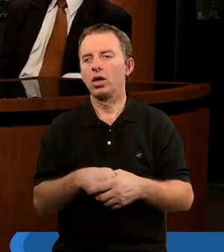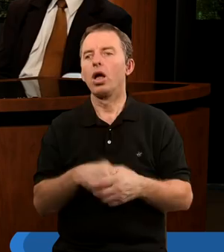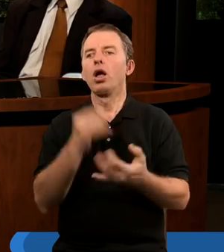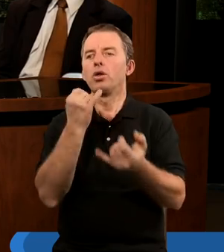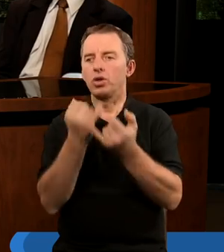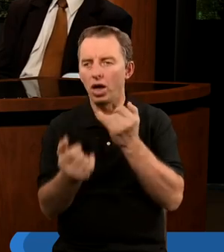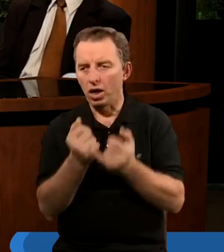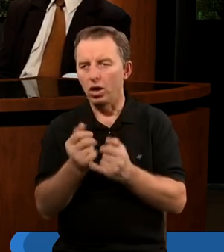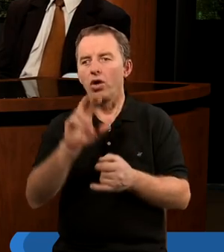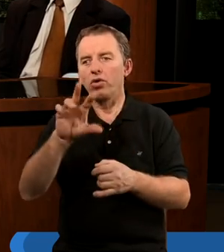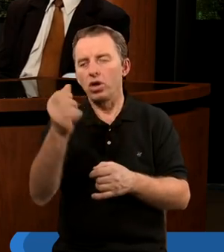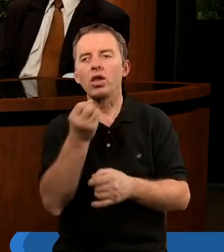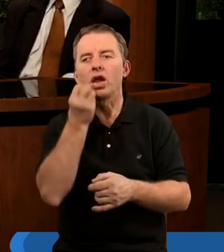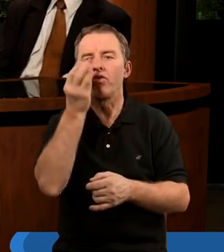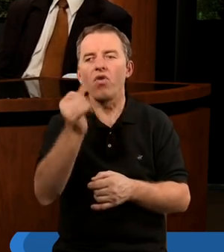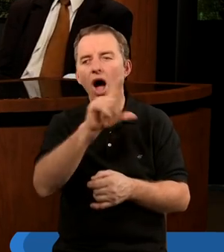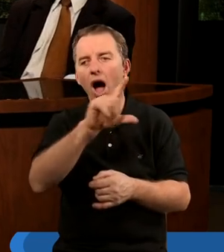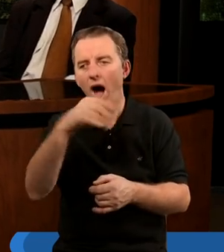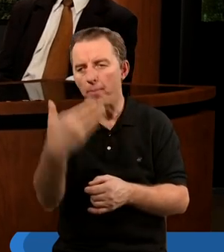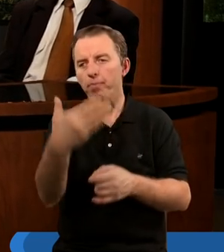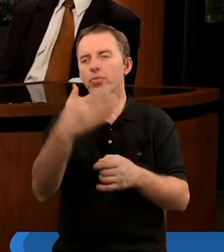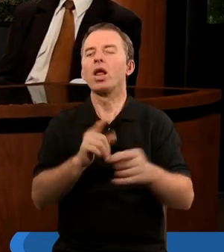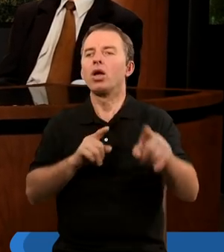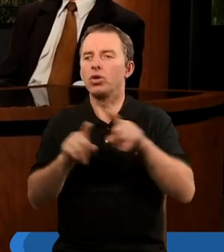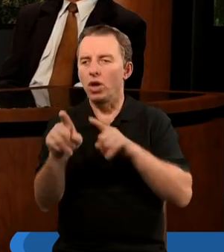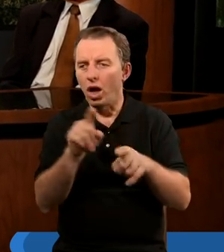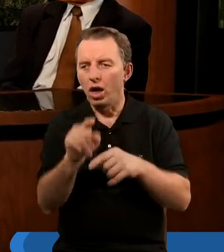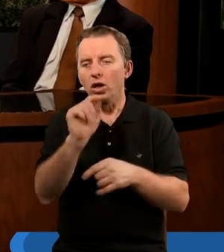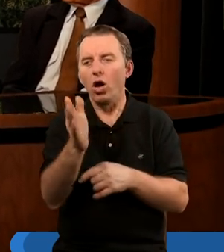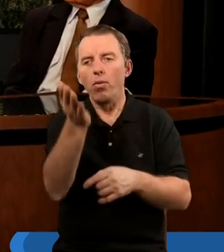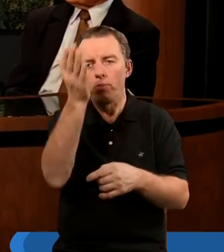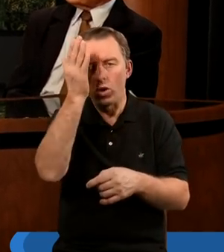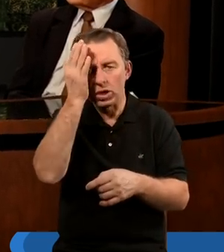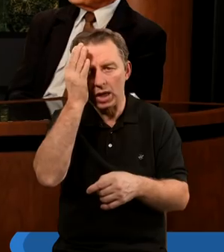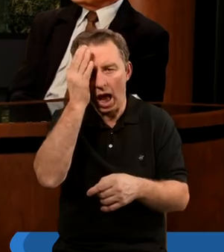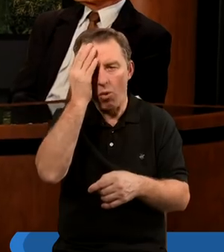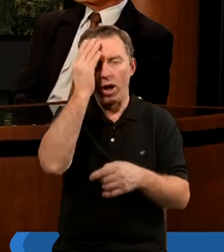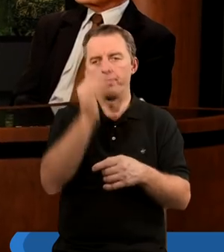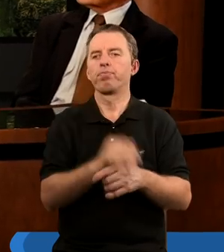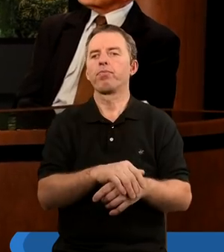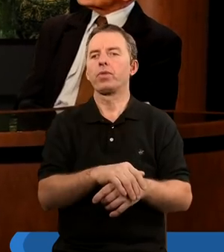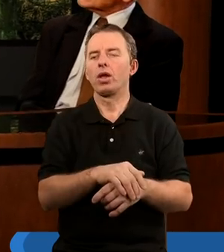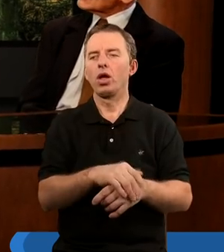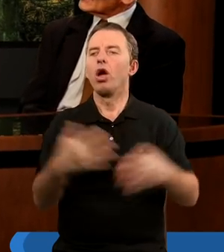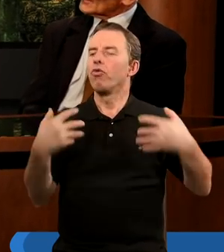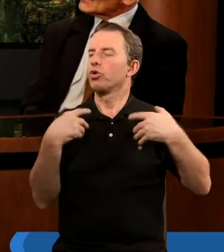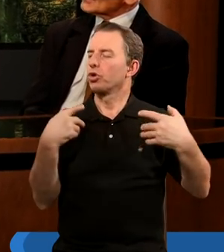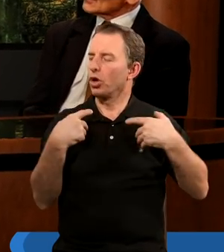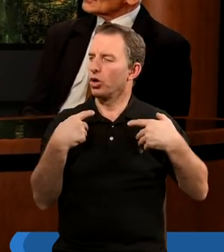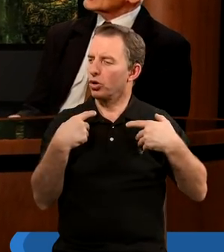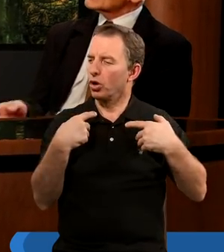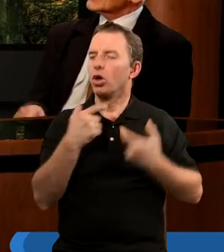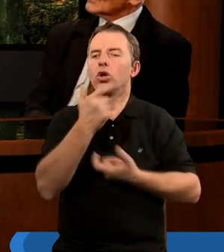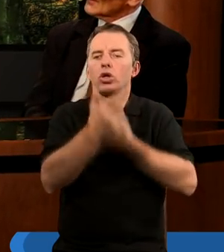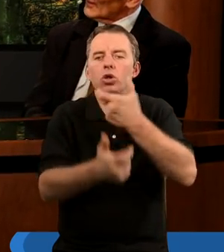Jeżeli w czymś trwam, to znaczy, że to poznałem. Że w życiu swoim